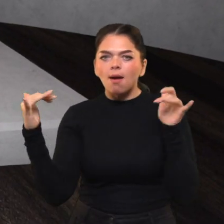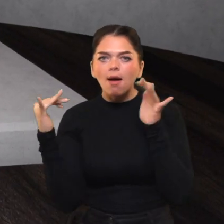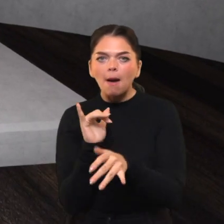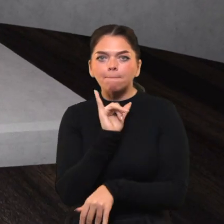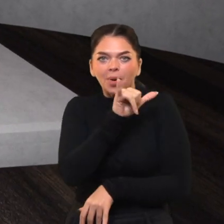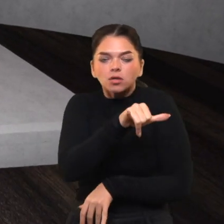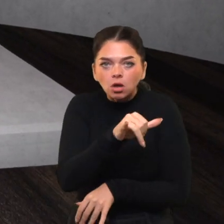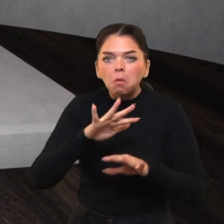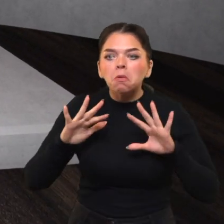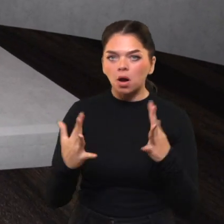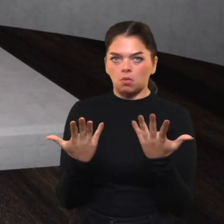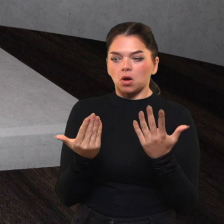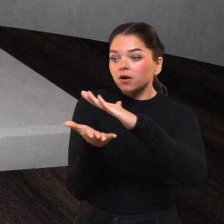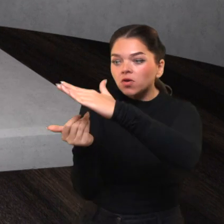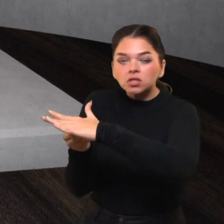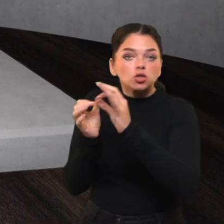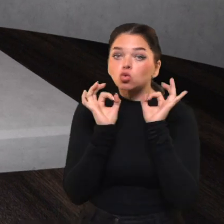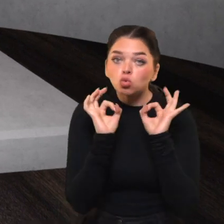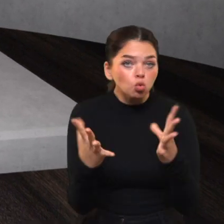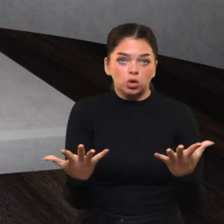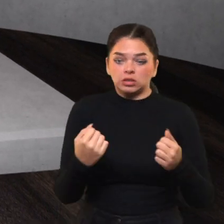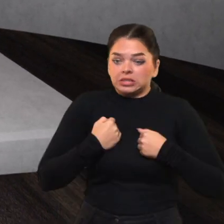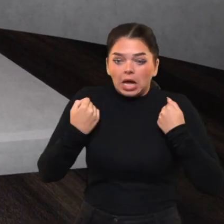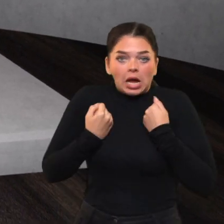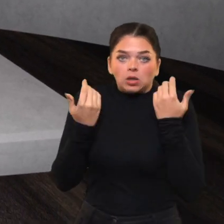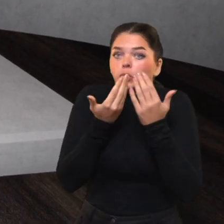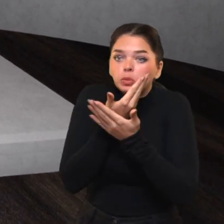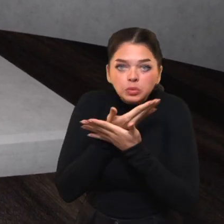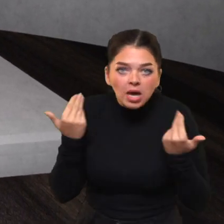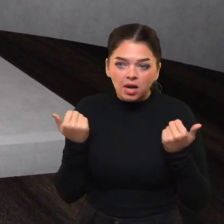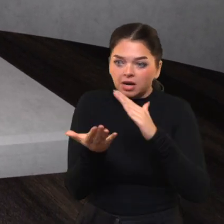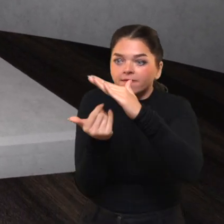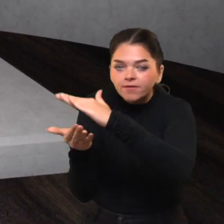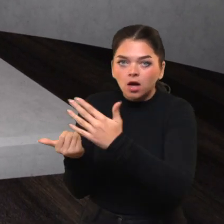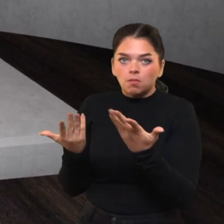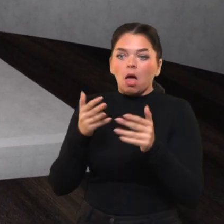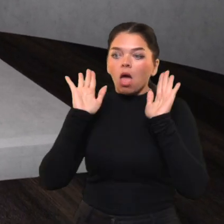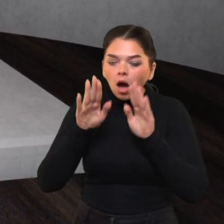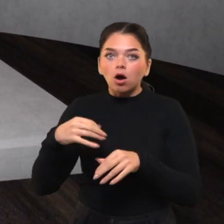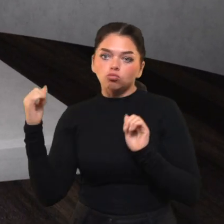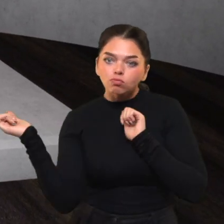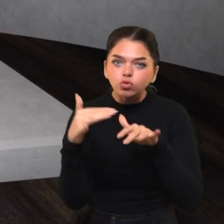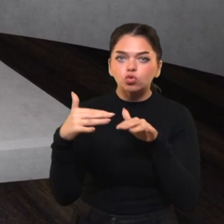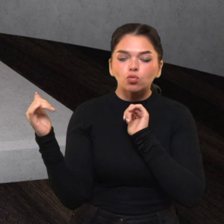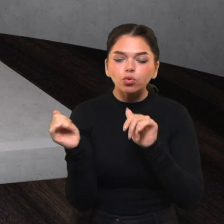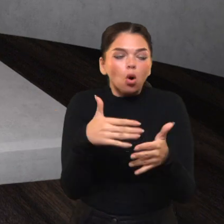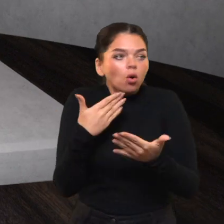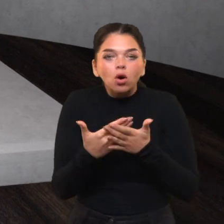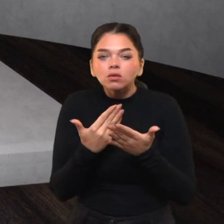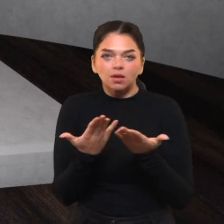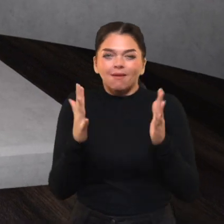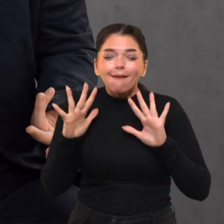masės. Ir nebūrė, bet ir subūrė. Jis kaip ir turėjo didžiulį būrį žmonių,